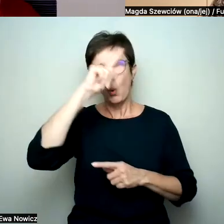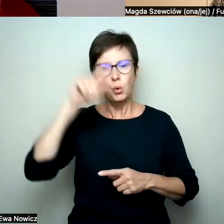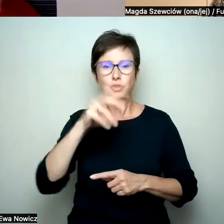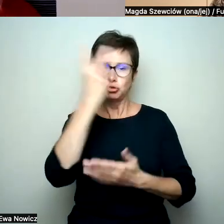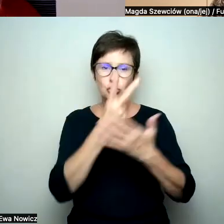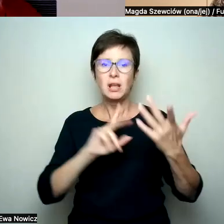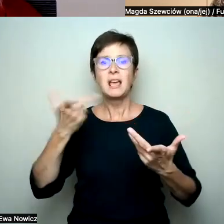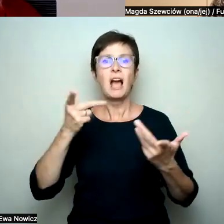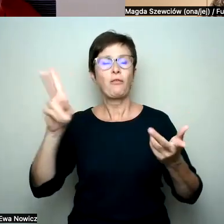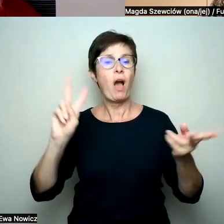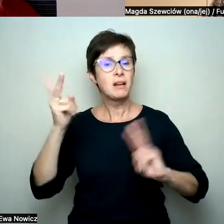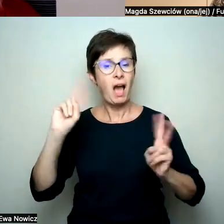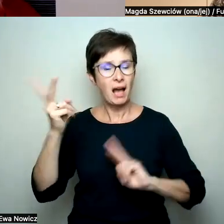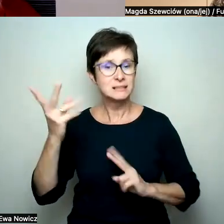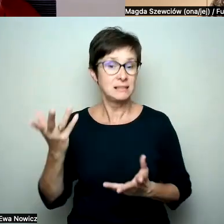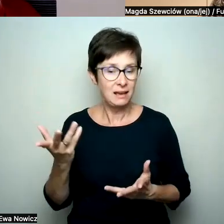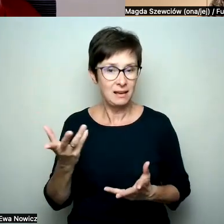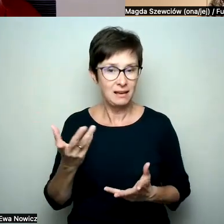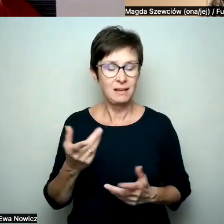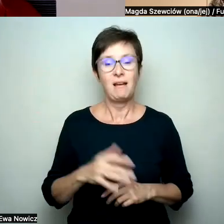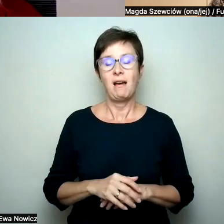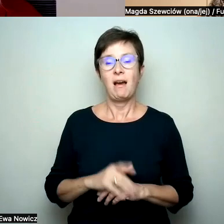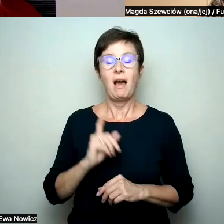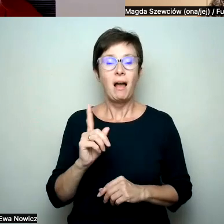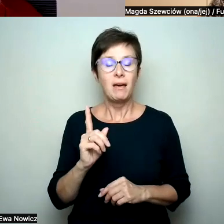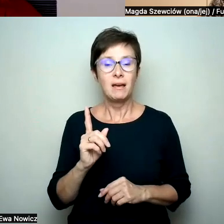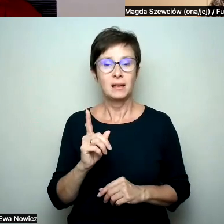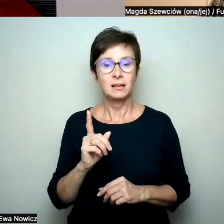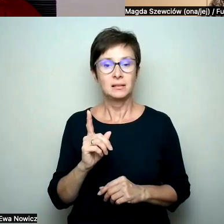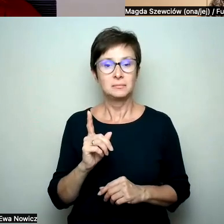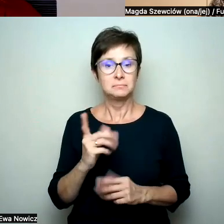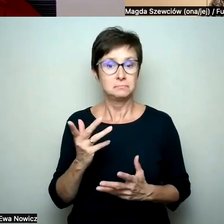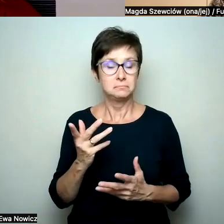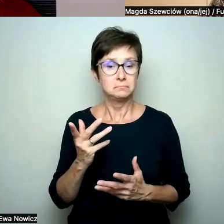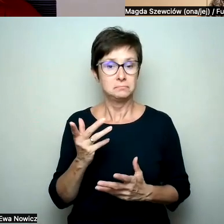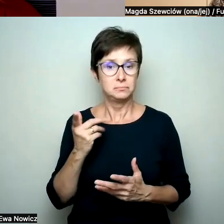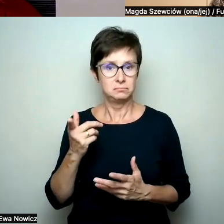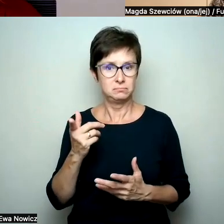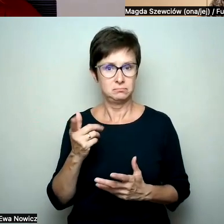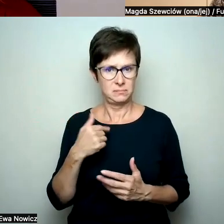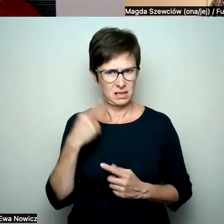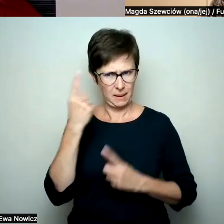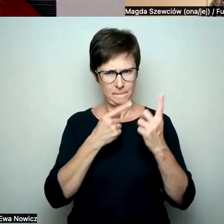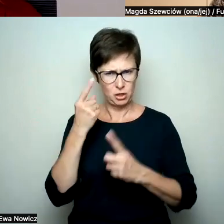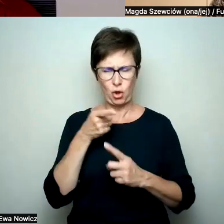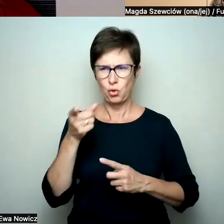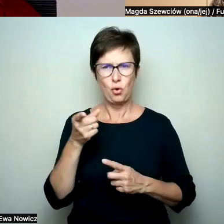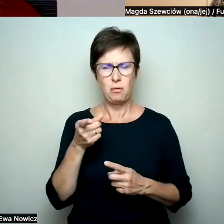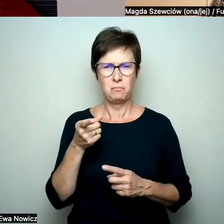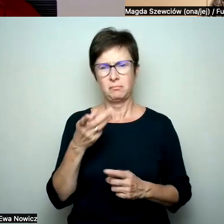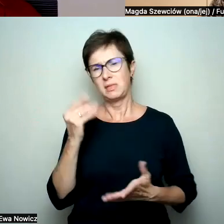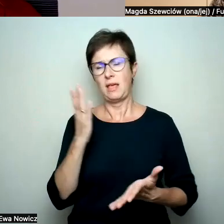zadzieje wśród osób, które śledzą twojego bloga. Natomiast spodziewam się, że to nie było tylko tak, że